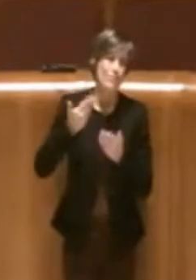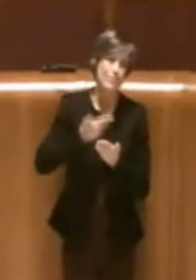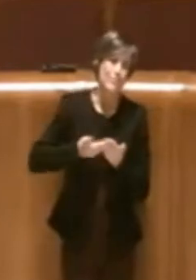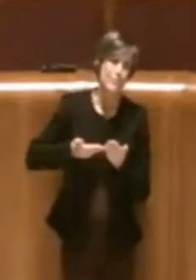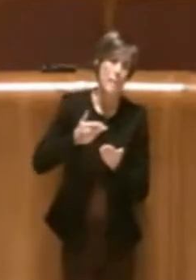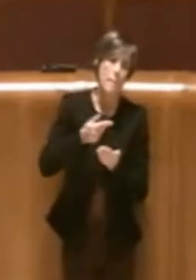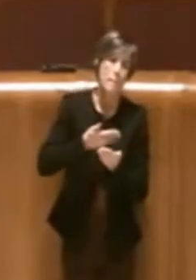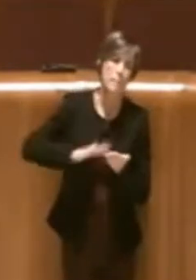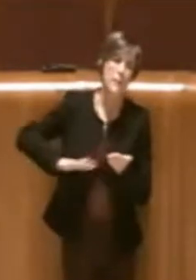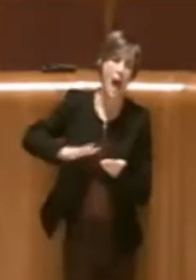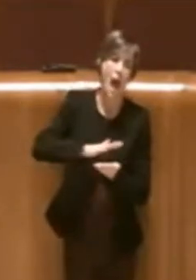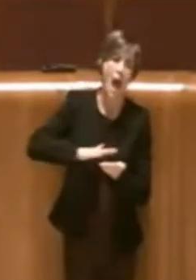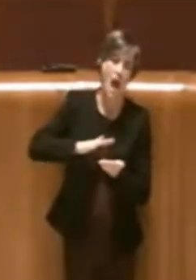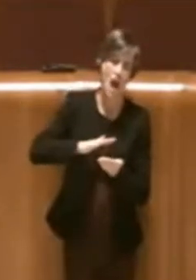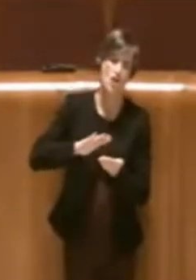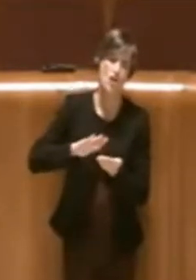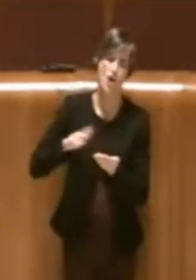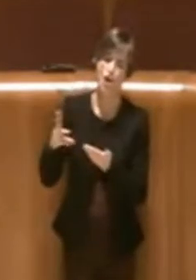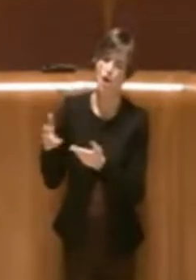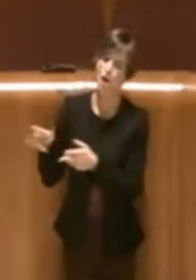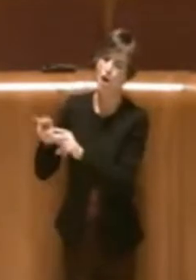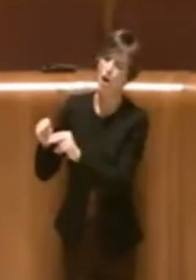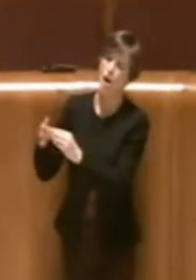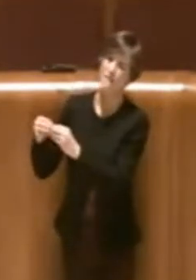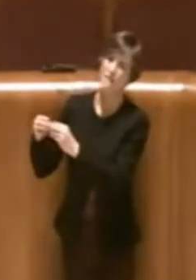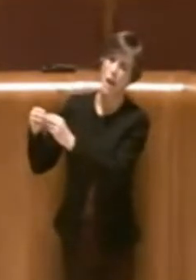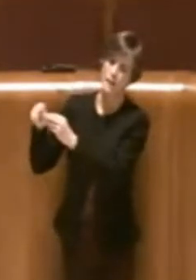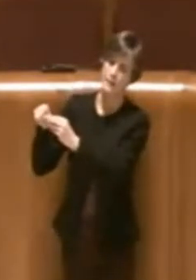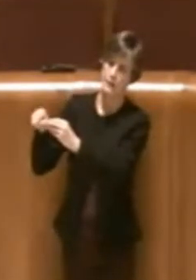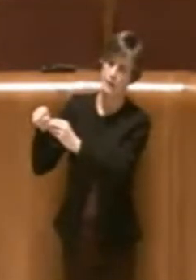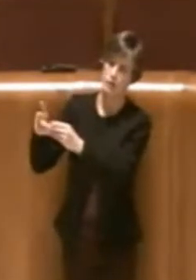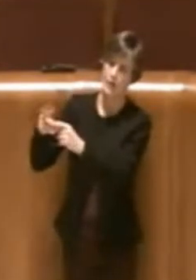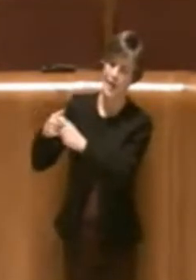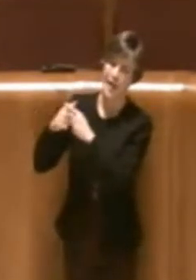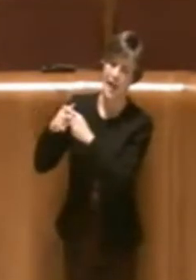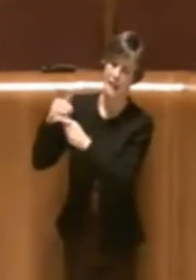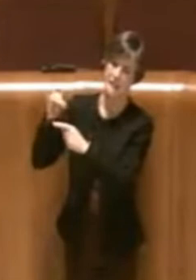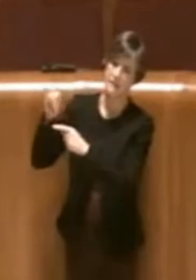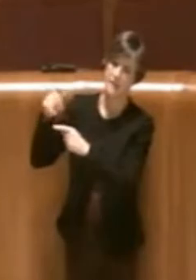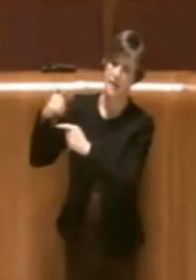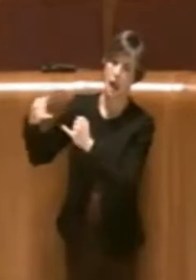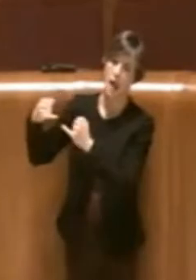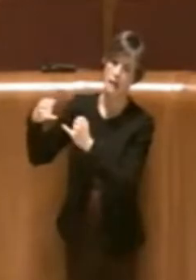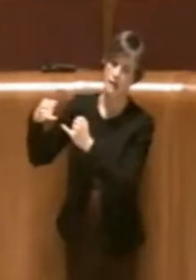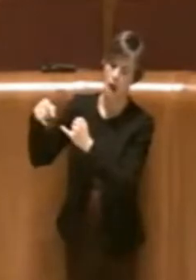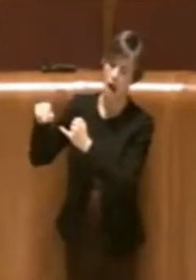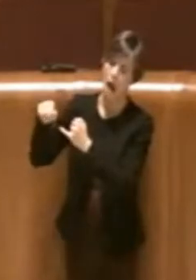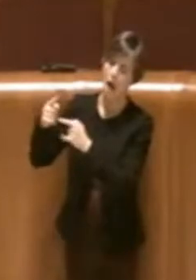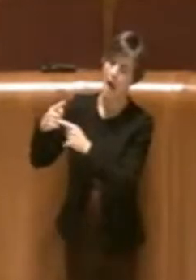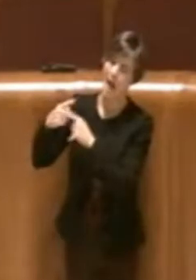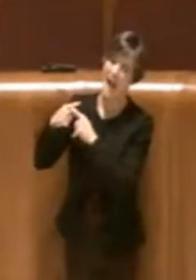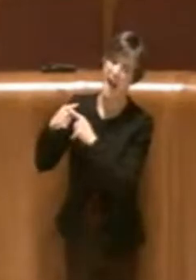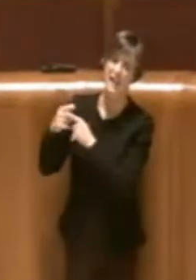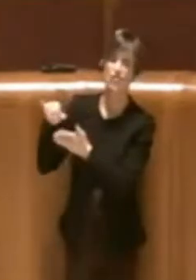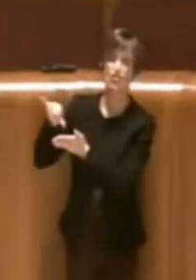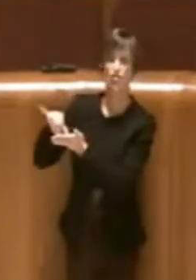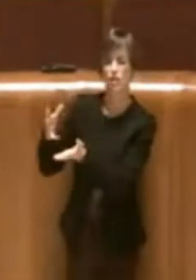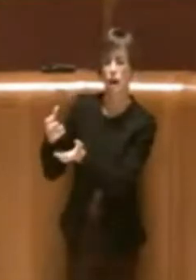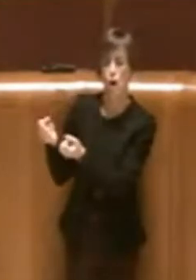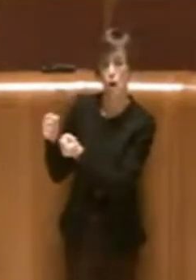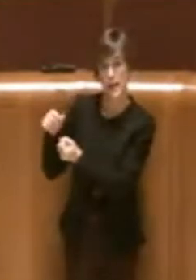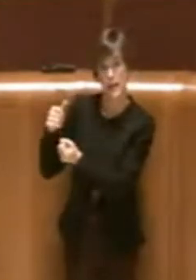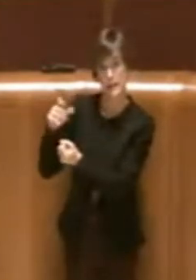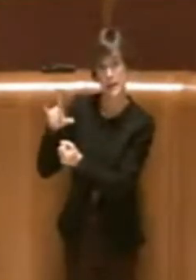anche dell'edificio dell'immobile che era della ex Filanda, prima centro di accoglienza e il ponte che si trova su Viale